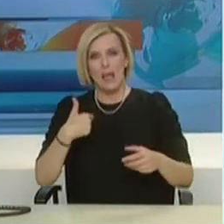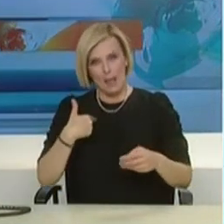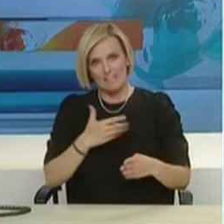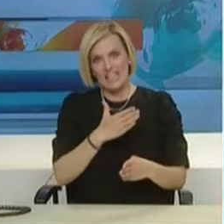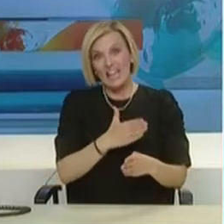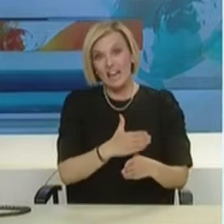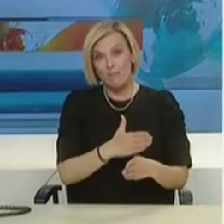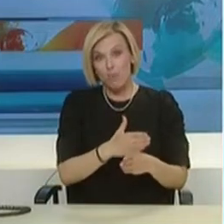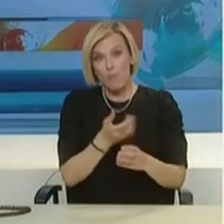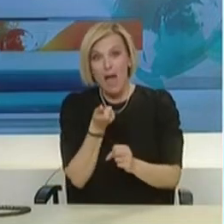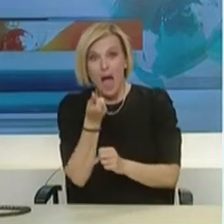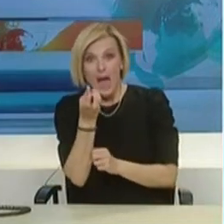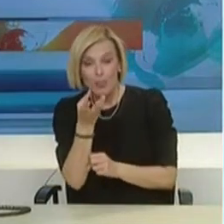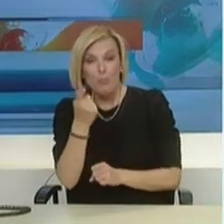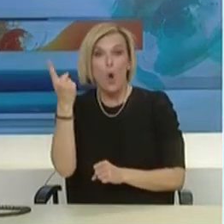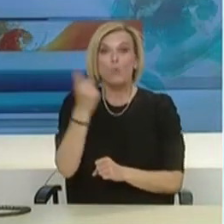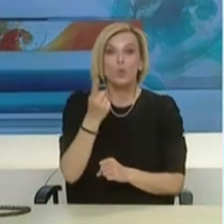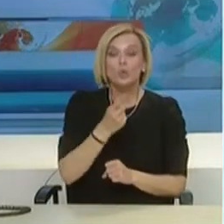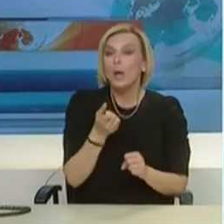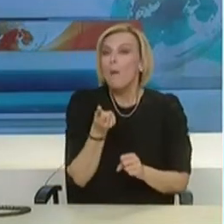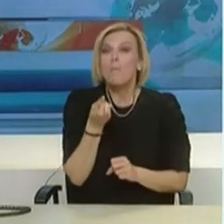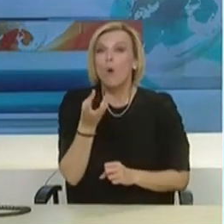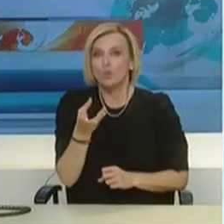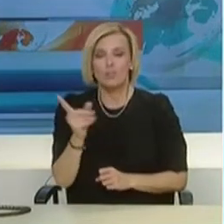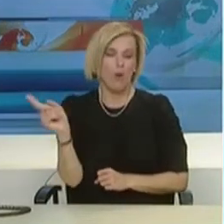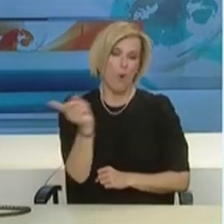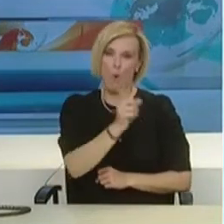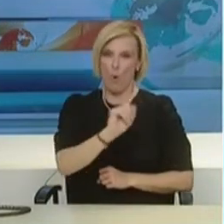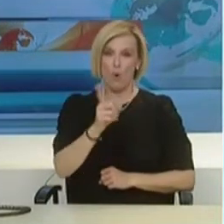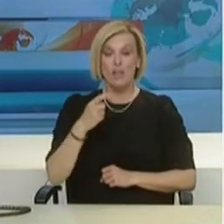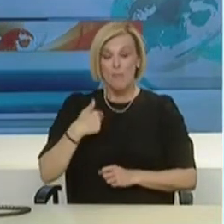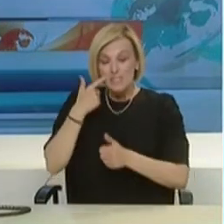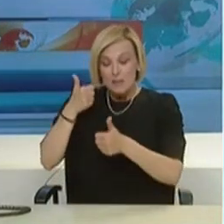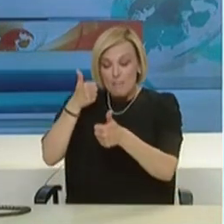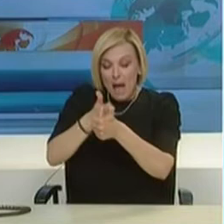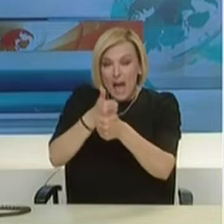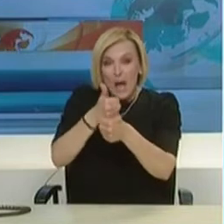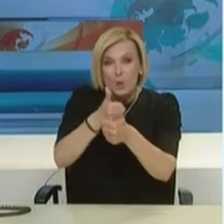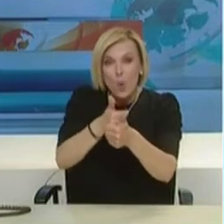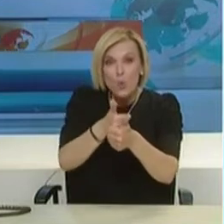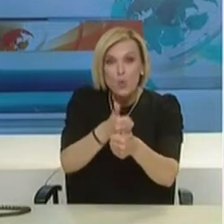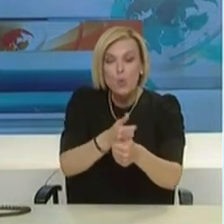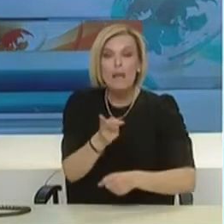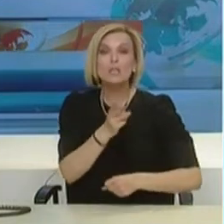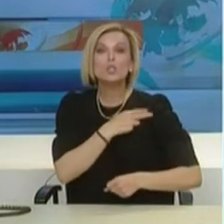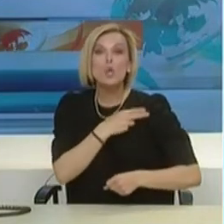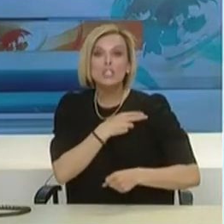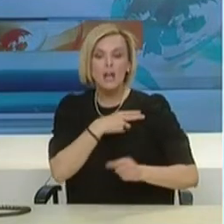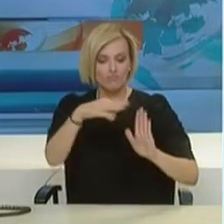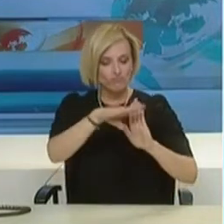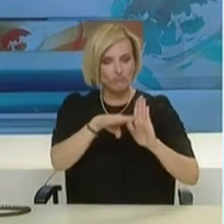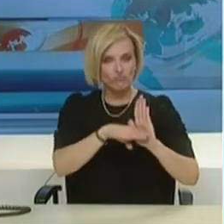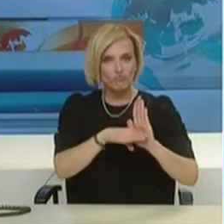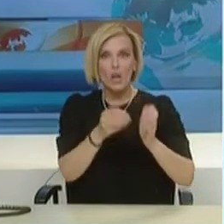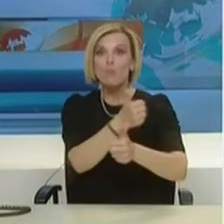ώρες, σας βεβαιώνω πως παρακολουθούμε την επιδημία όσο πιο καλά μπορούμε, με στρατηγική ιεράρχησης